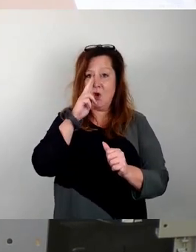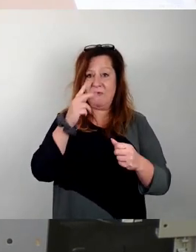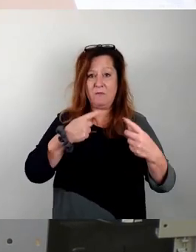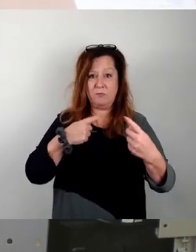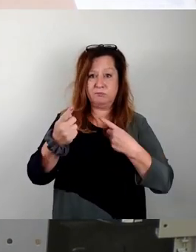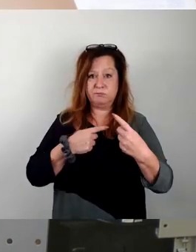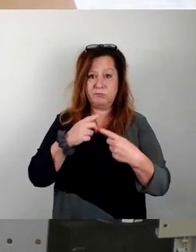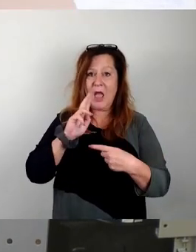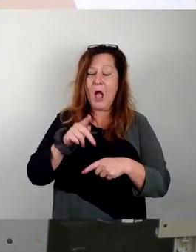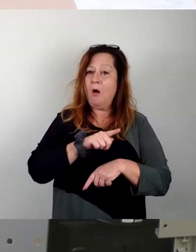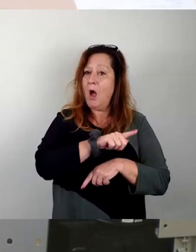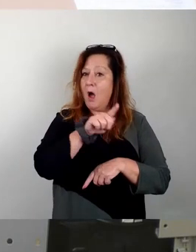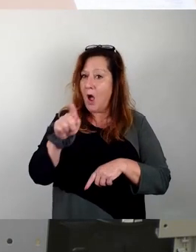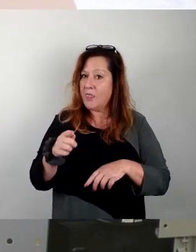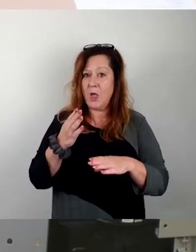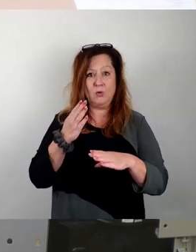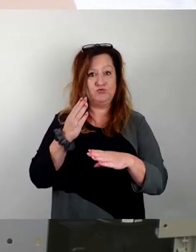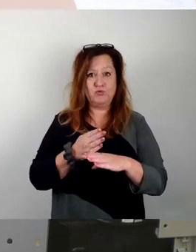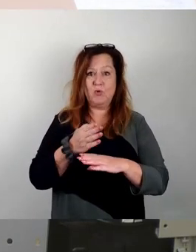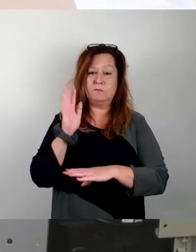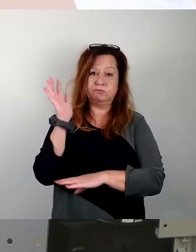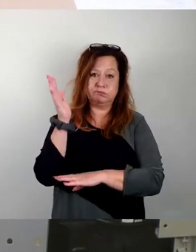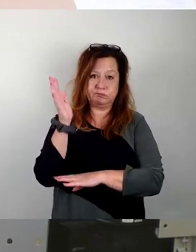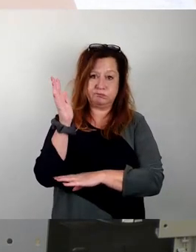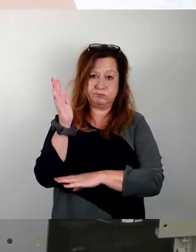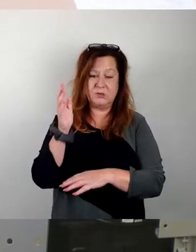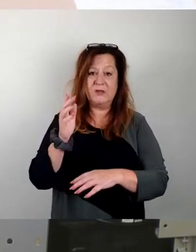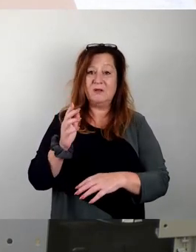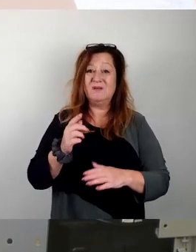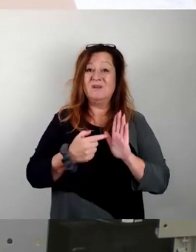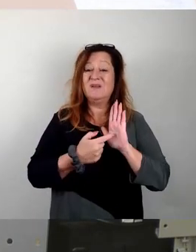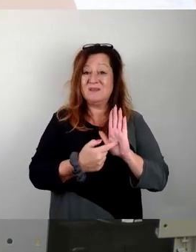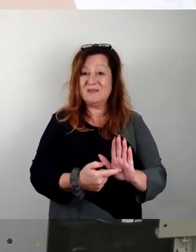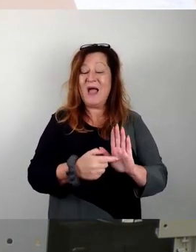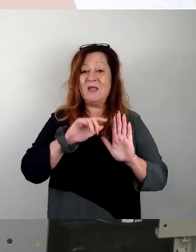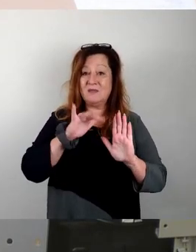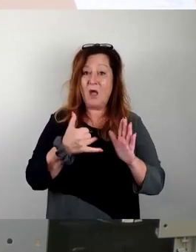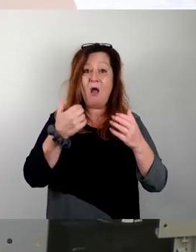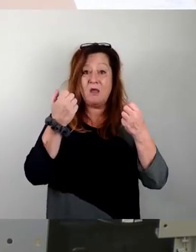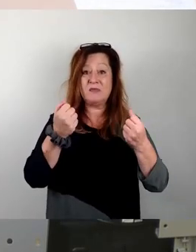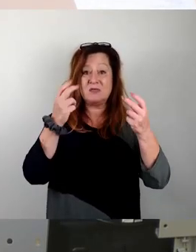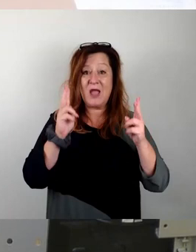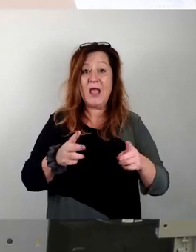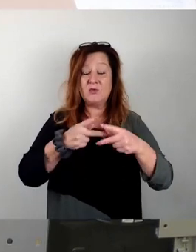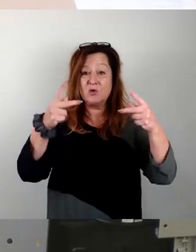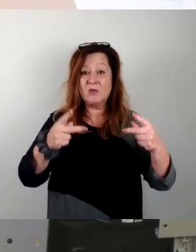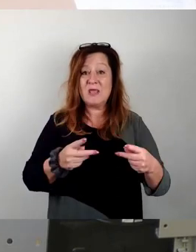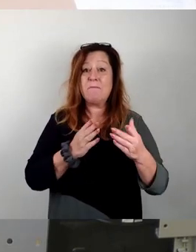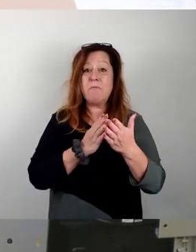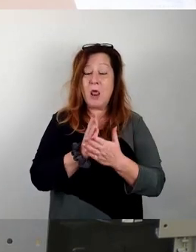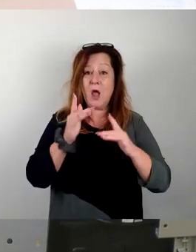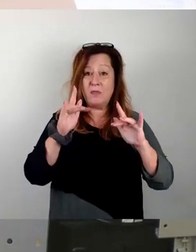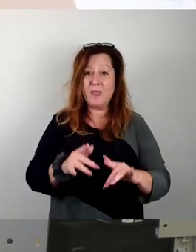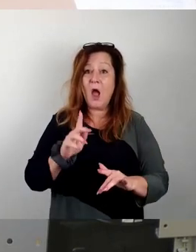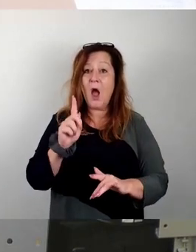Es zeigte sich, dass zwar ein Sicherheitskonzept in Planung war, darin aber anscheinend nur Fragen des